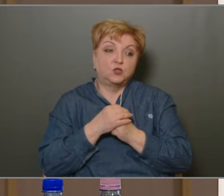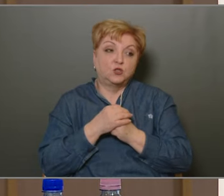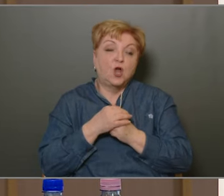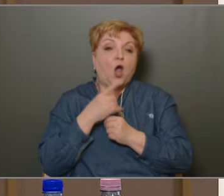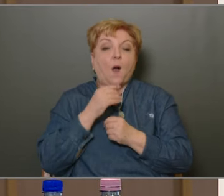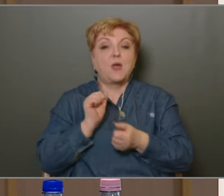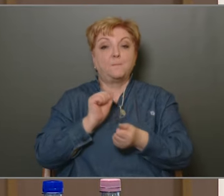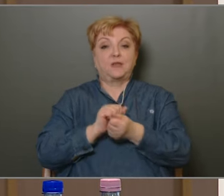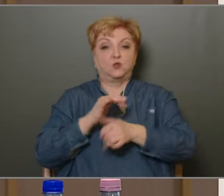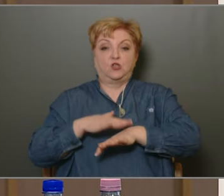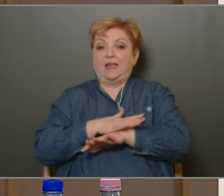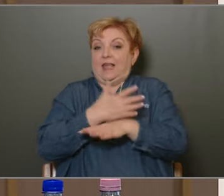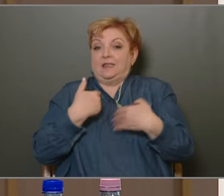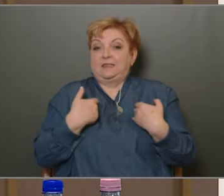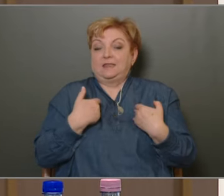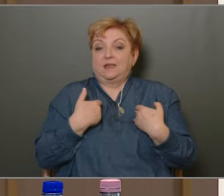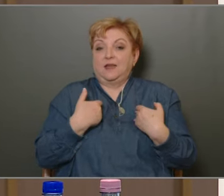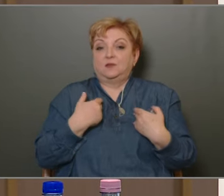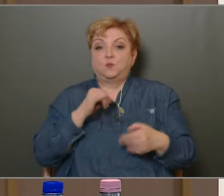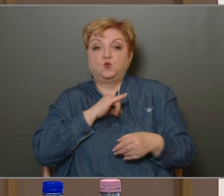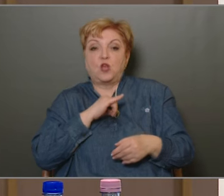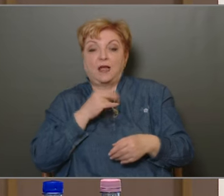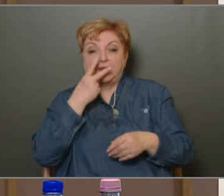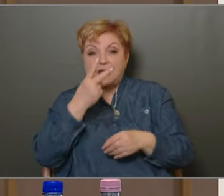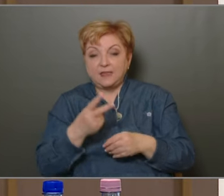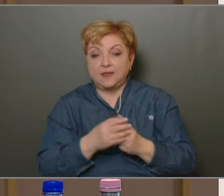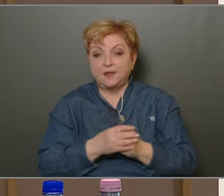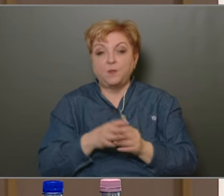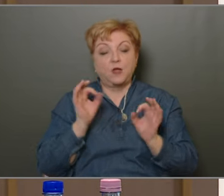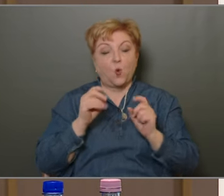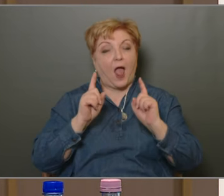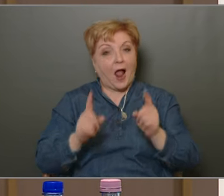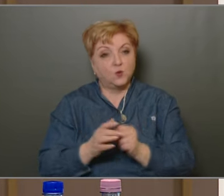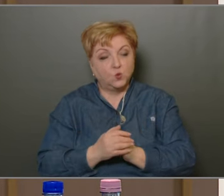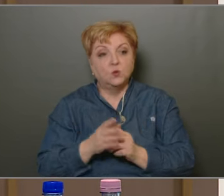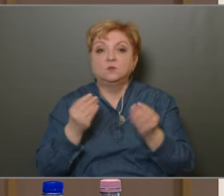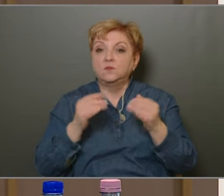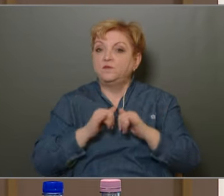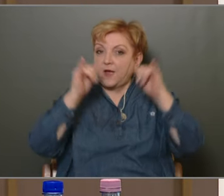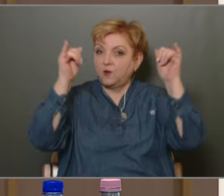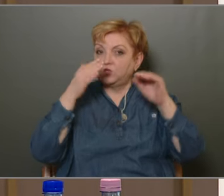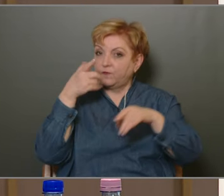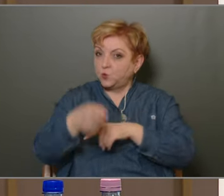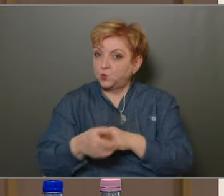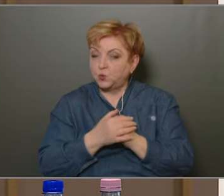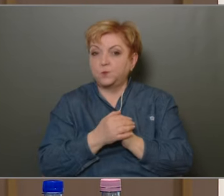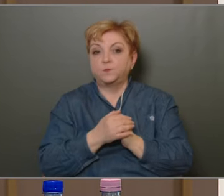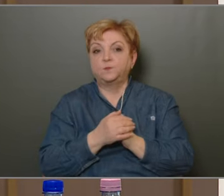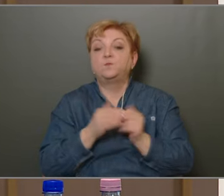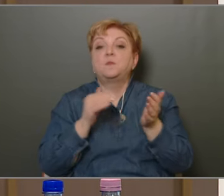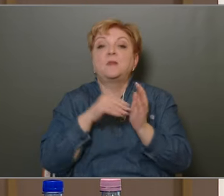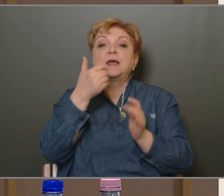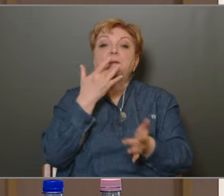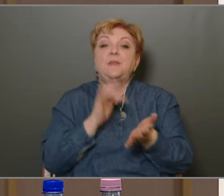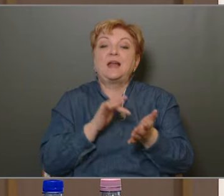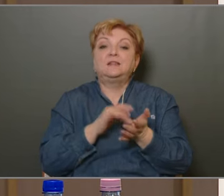biztonsági érzetet érintő Bűncselekmény tekintetében jól állunk és jelentős fejlődésen vagyunk túl Még egy